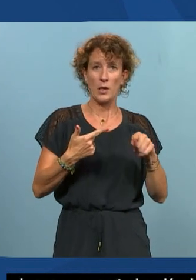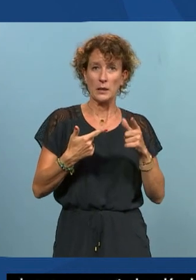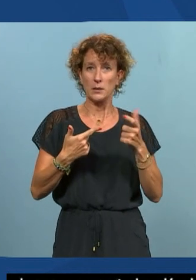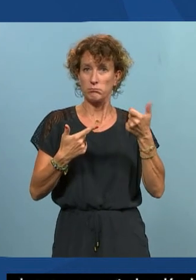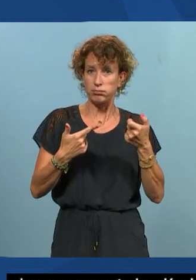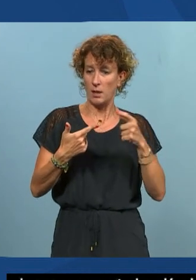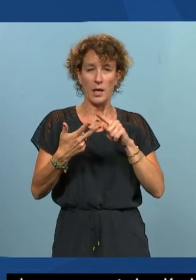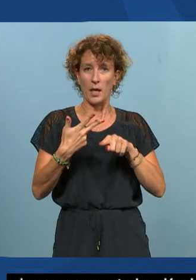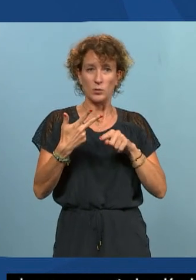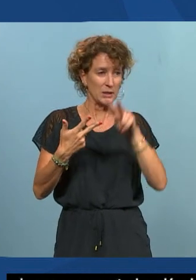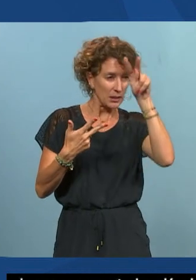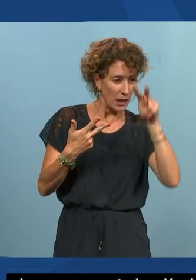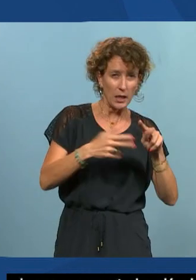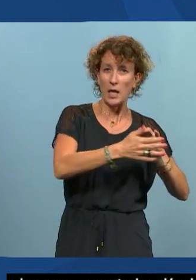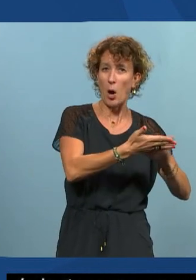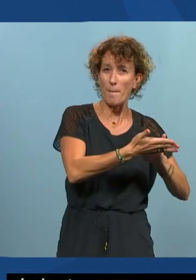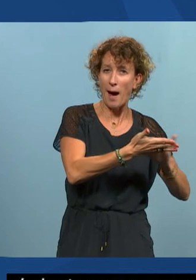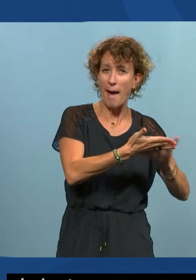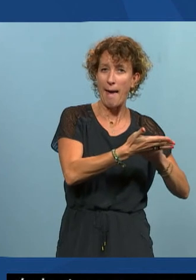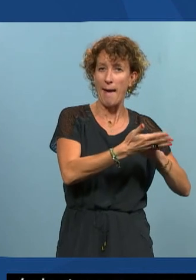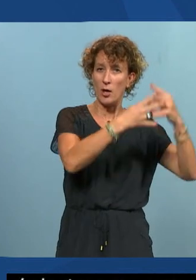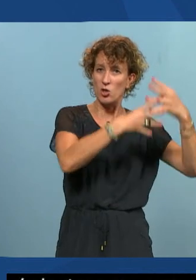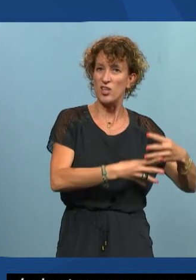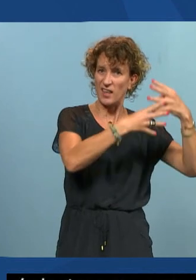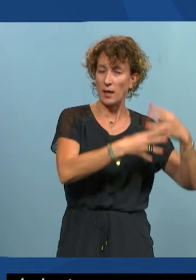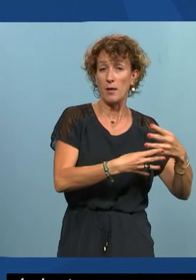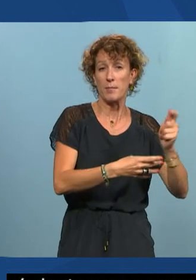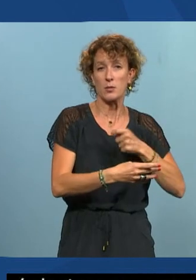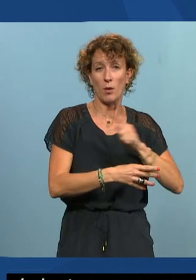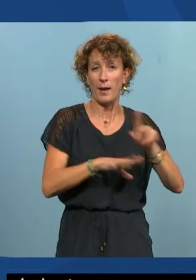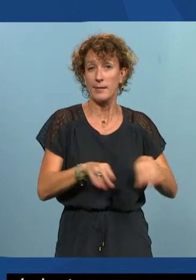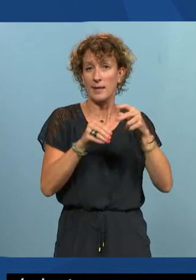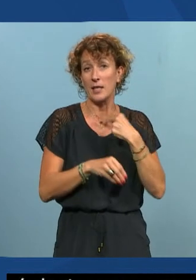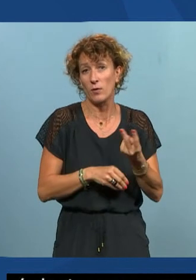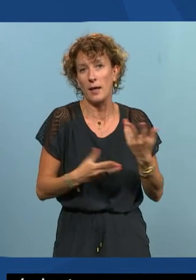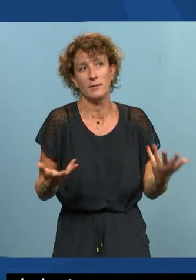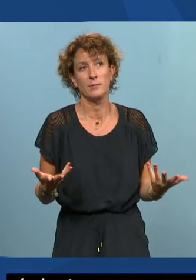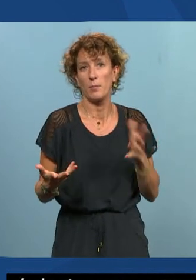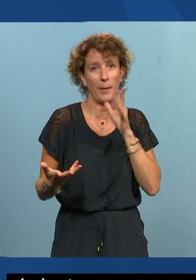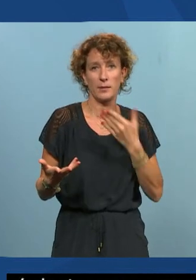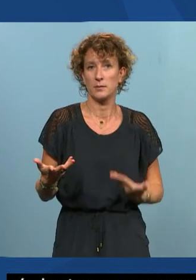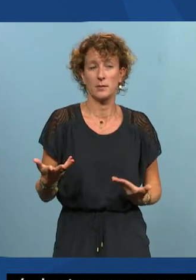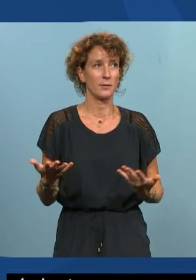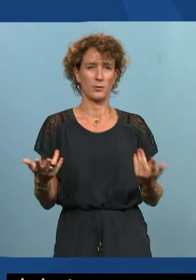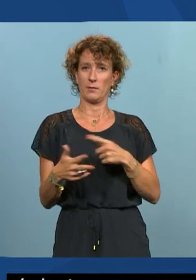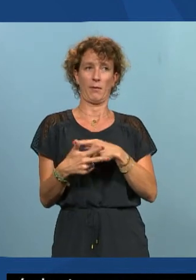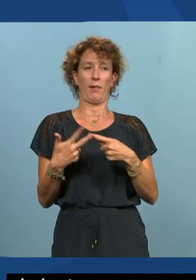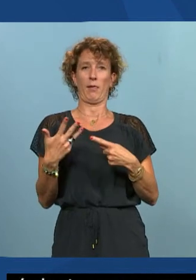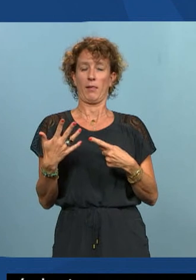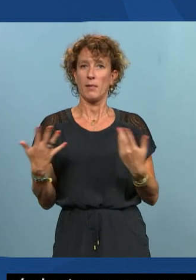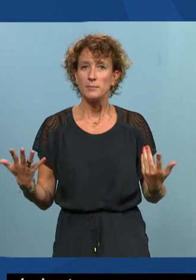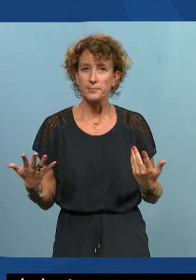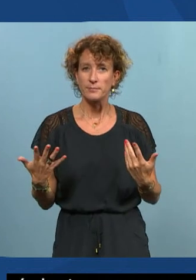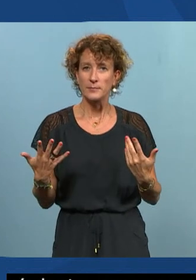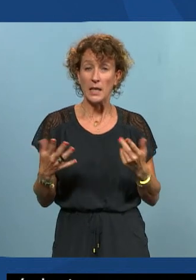d'aller lire en braille le chat écrit parce qu'il ne pas le lire avec une synthèse vocale évidemment c'est quand même plus pratique donc il y a l'accessibilité